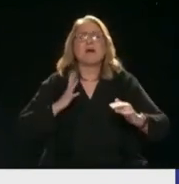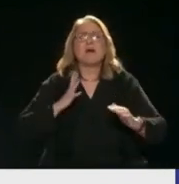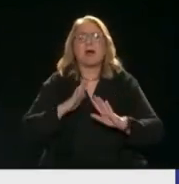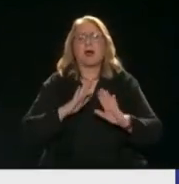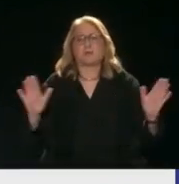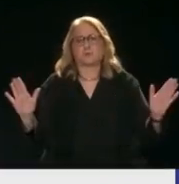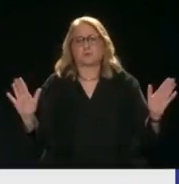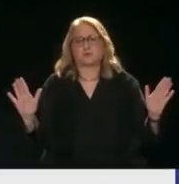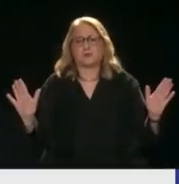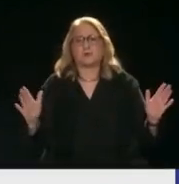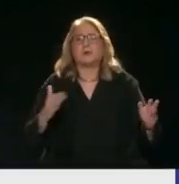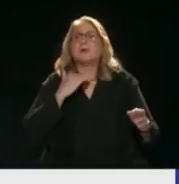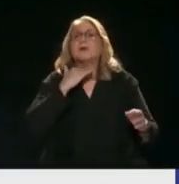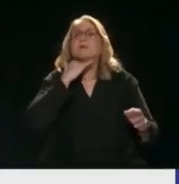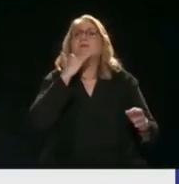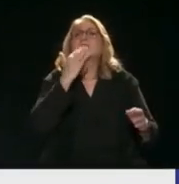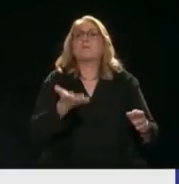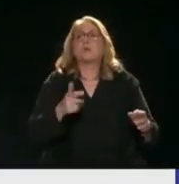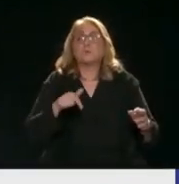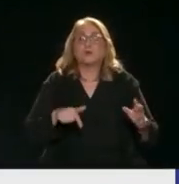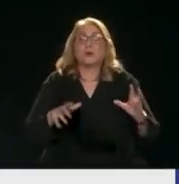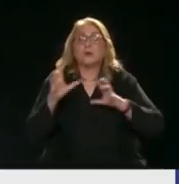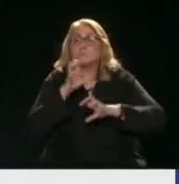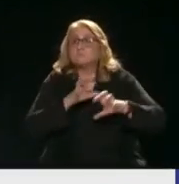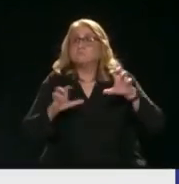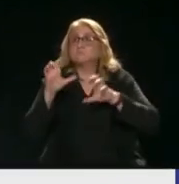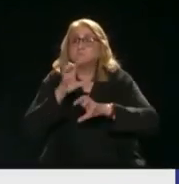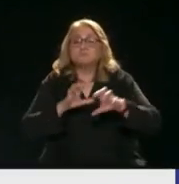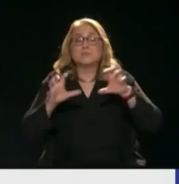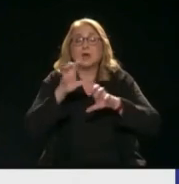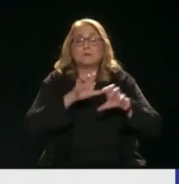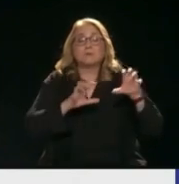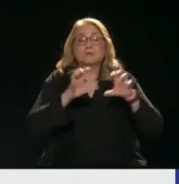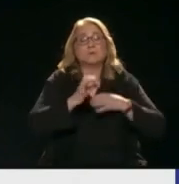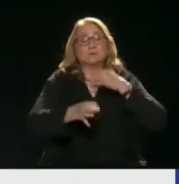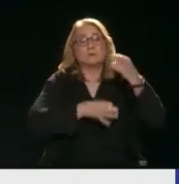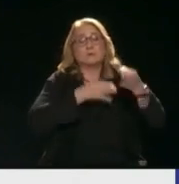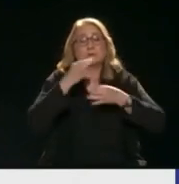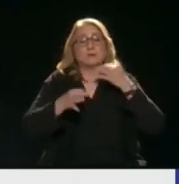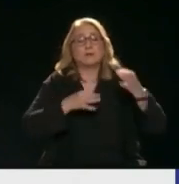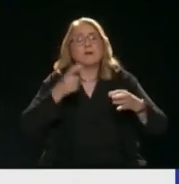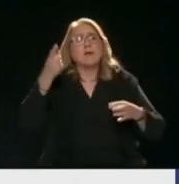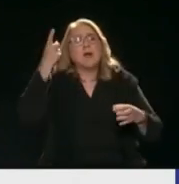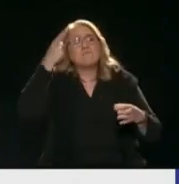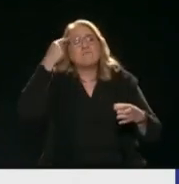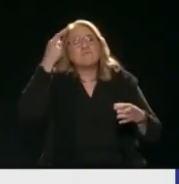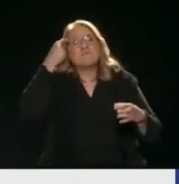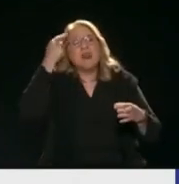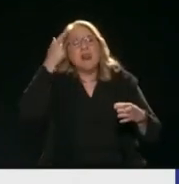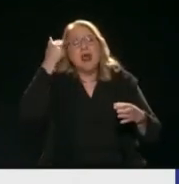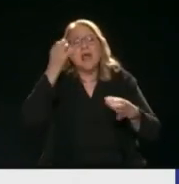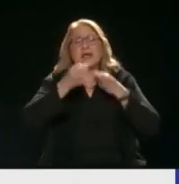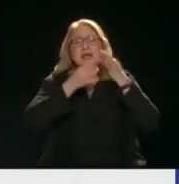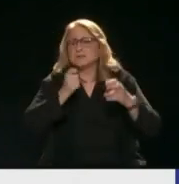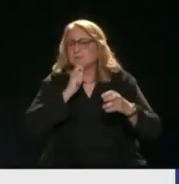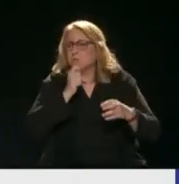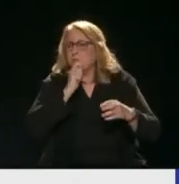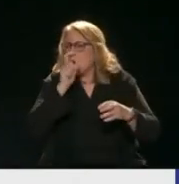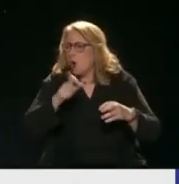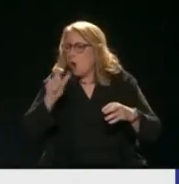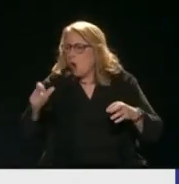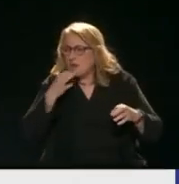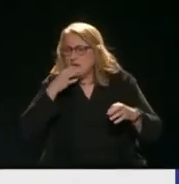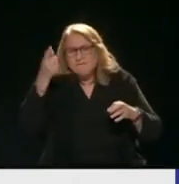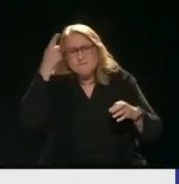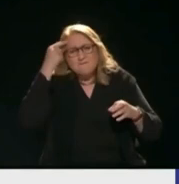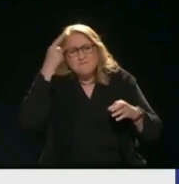φυσιολογίας μας Και να ψάχνουμε να δούμε τη φταίη Και να καθόμαστε σε στήρα παράθυρα Πραγματικά ανόητα άτομα Χωρίς κίνητρο Και αν τα